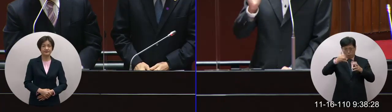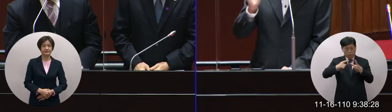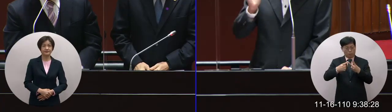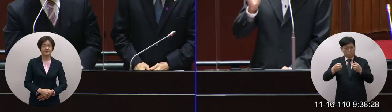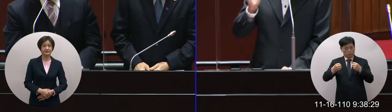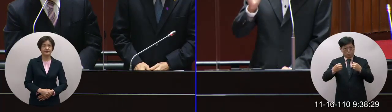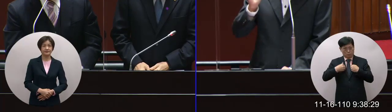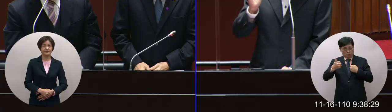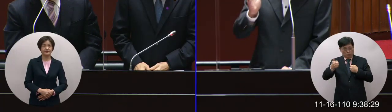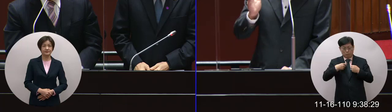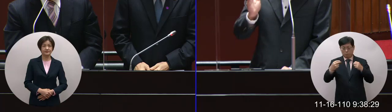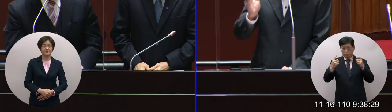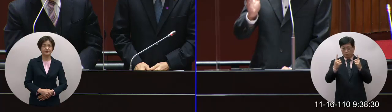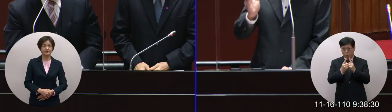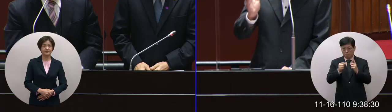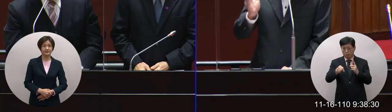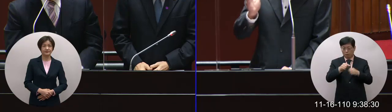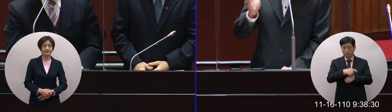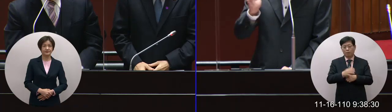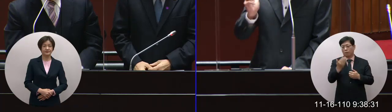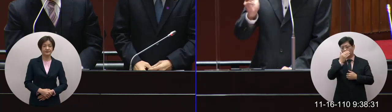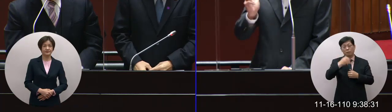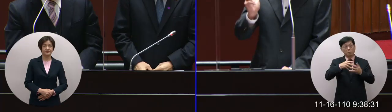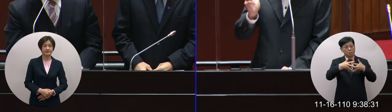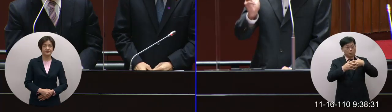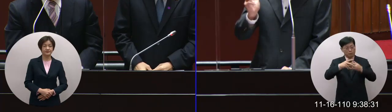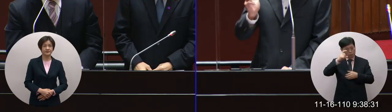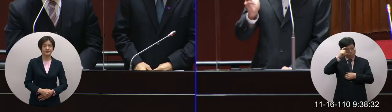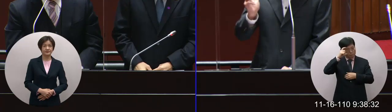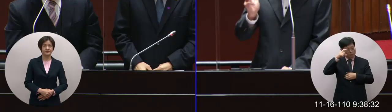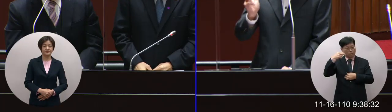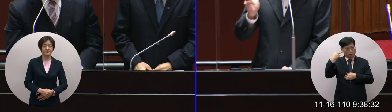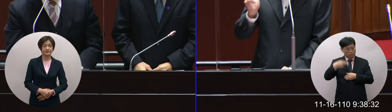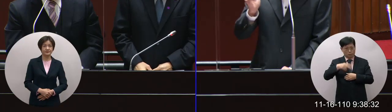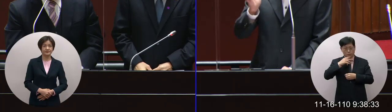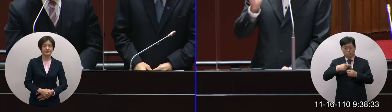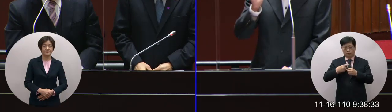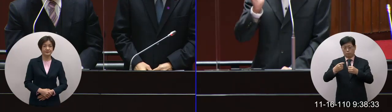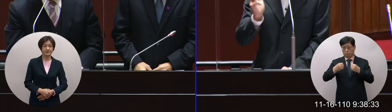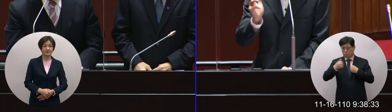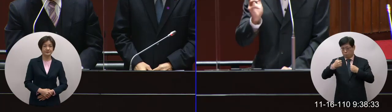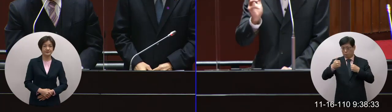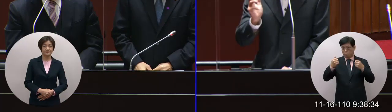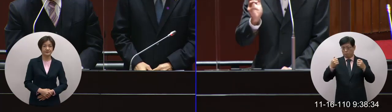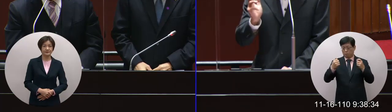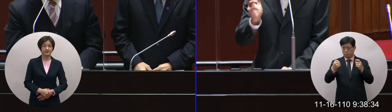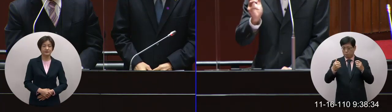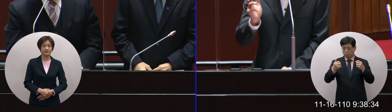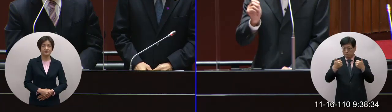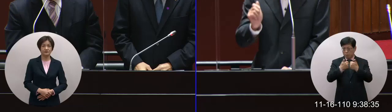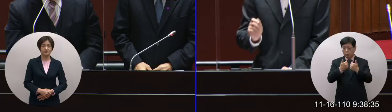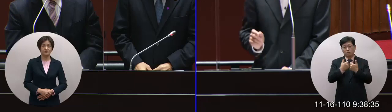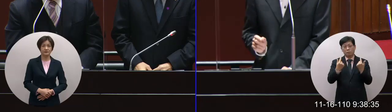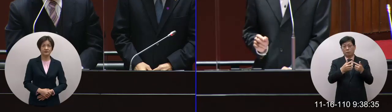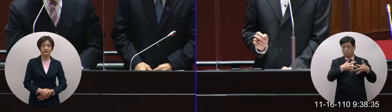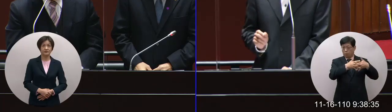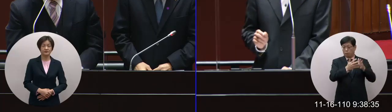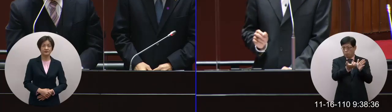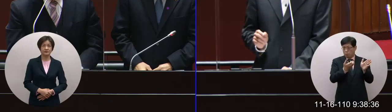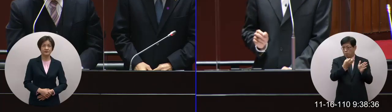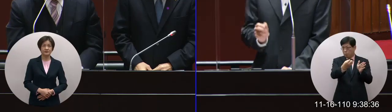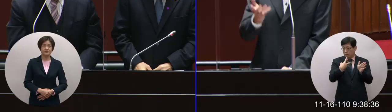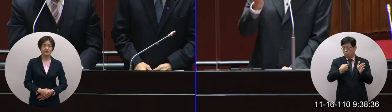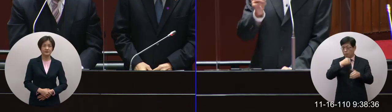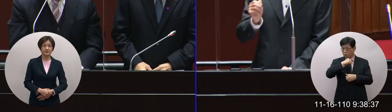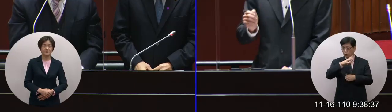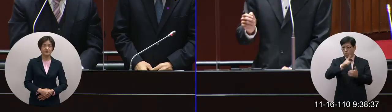說拜習會美國已經向我方啊之前有做簡報